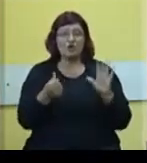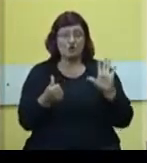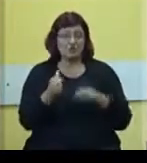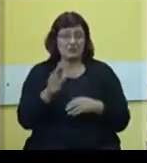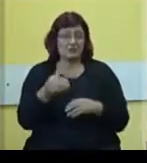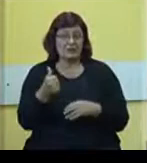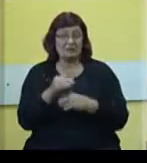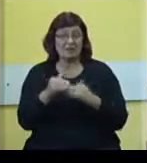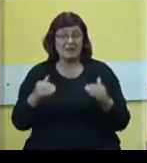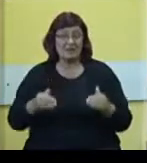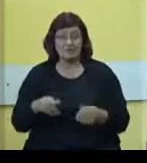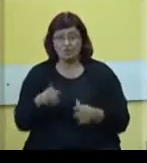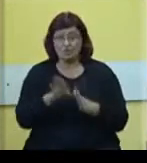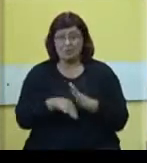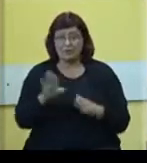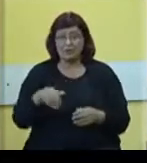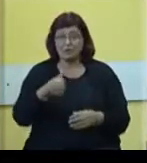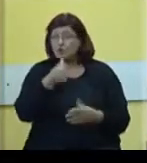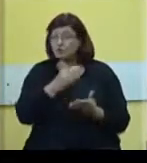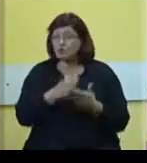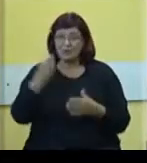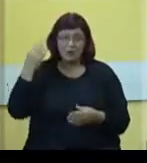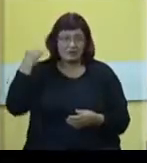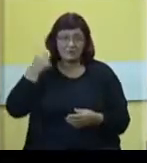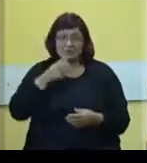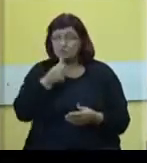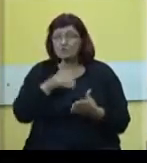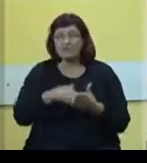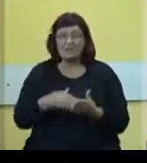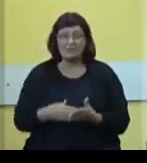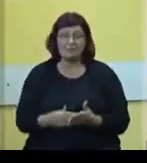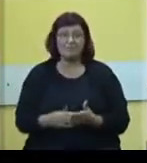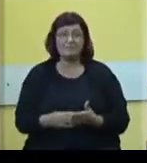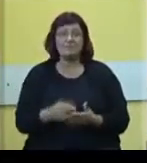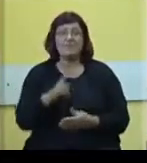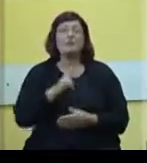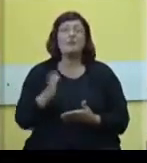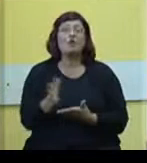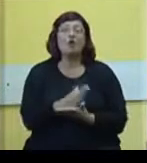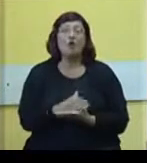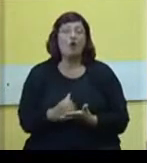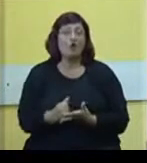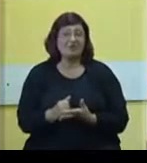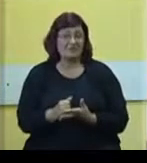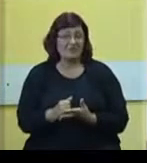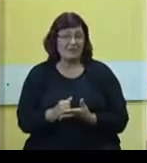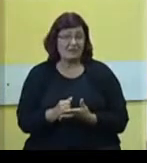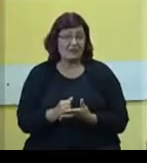milijarde, što je takođe manje nego što je bilo ranije, nego što bi trebalo. Imamo ostvarenih 10